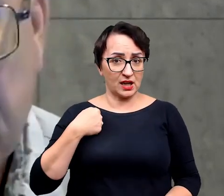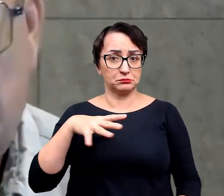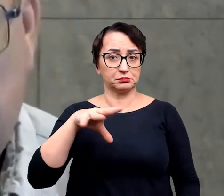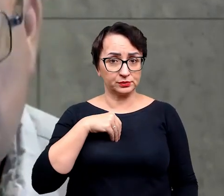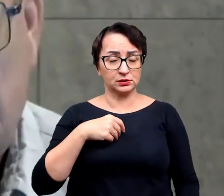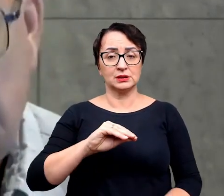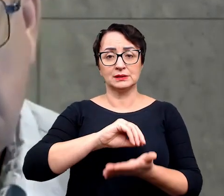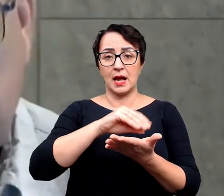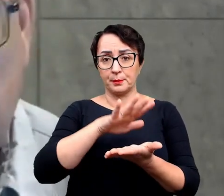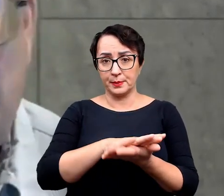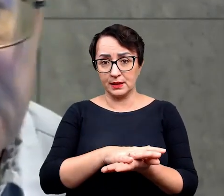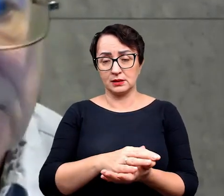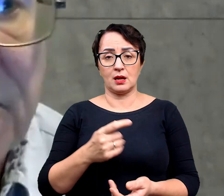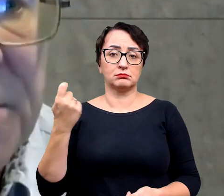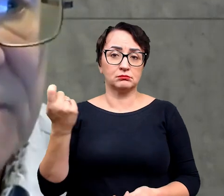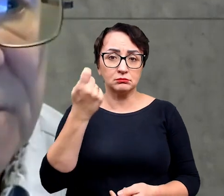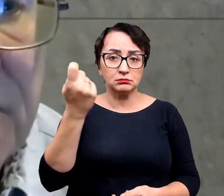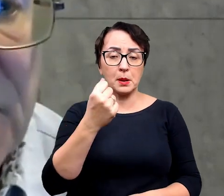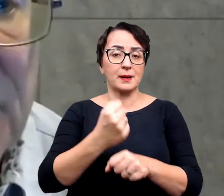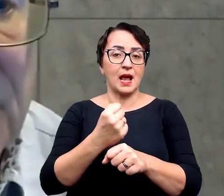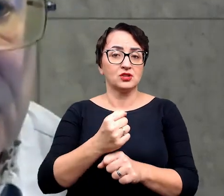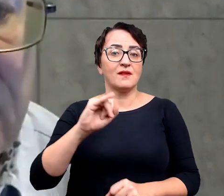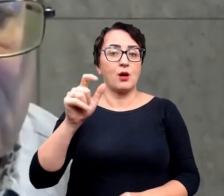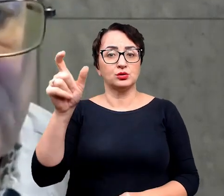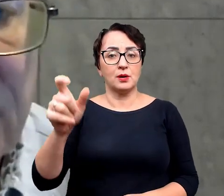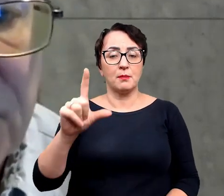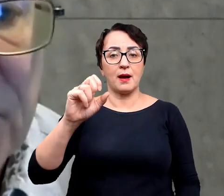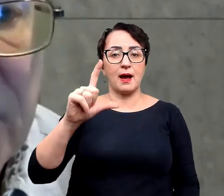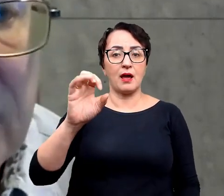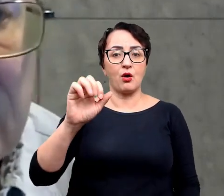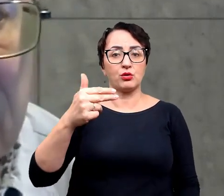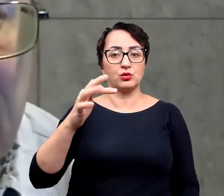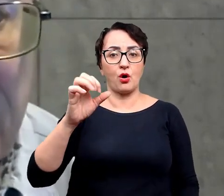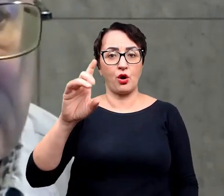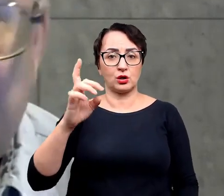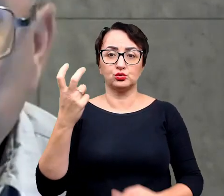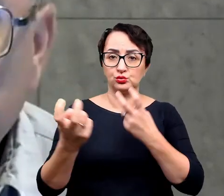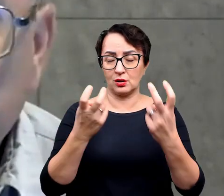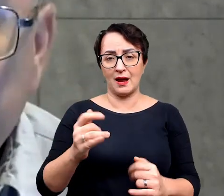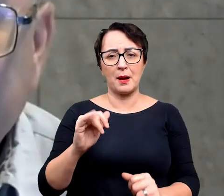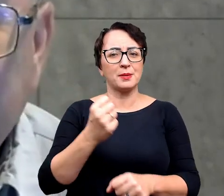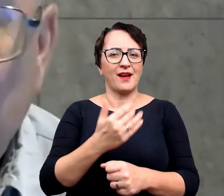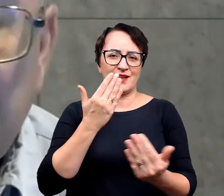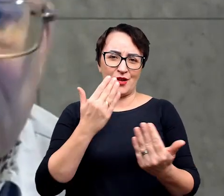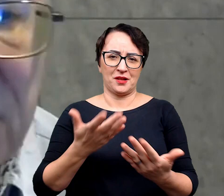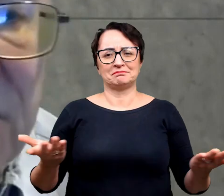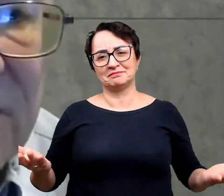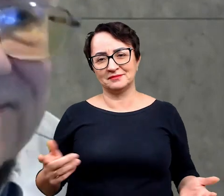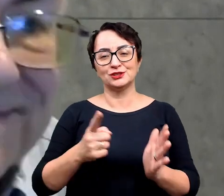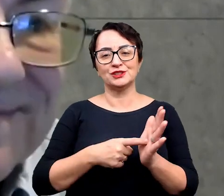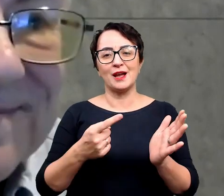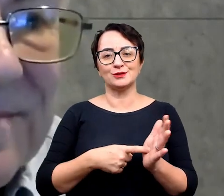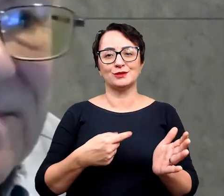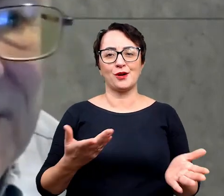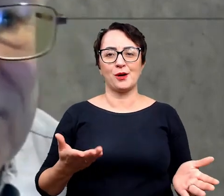zapisać, no można sobie popracować jako paleontolog w poszukiwaniu. No taka praca jak wygląda, no najczęściej